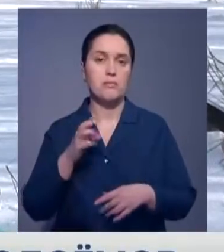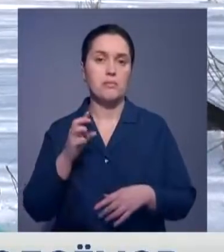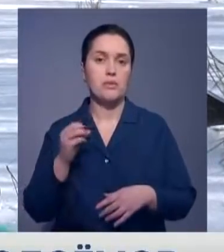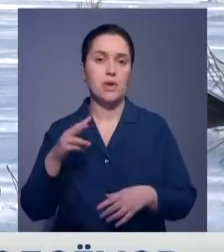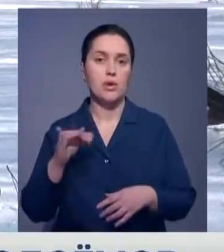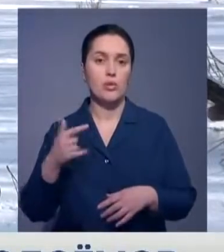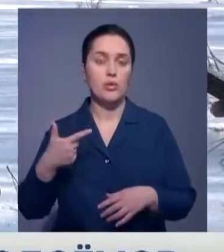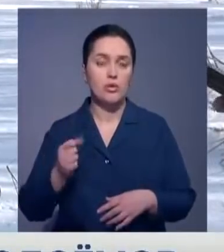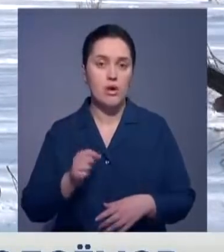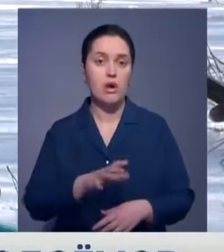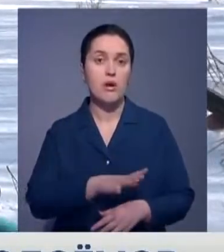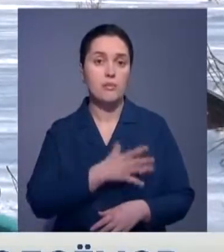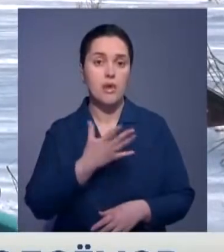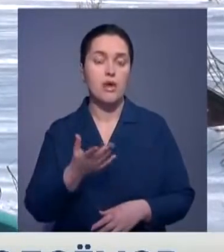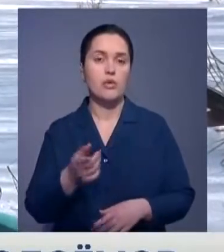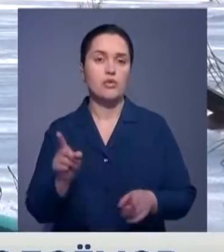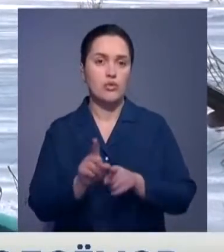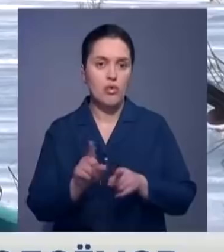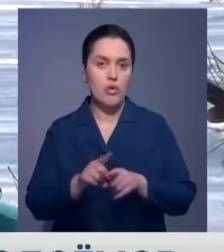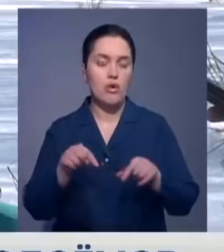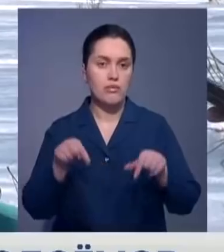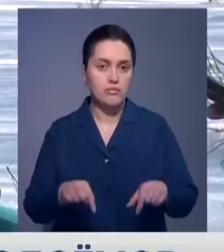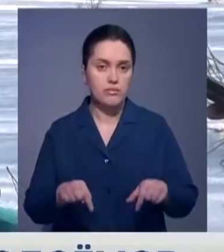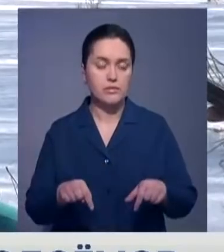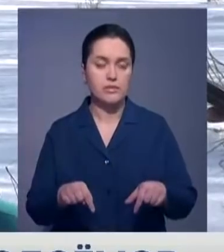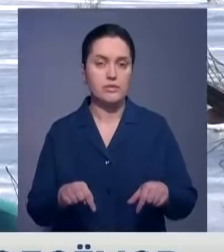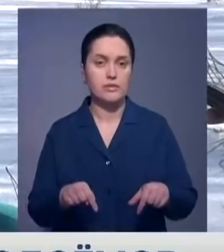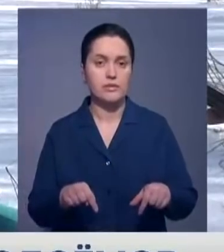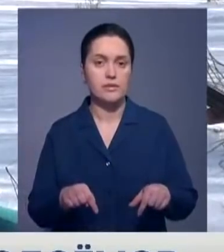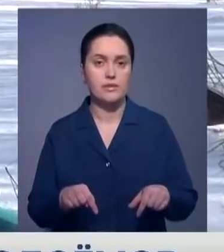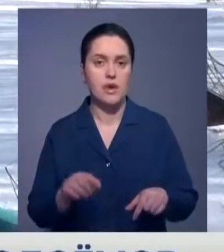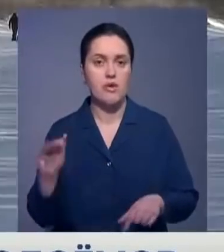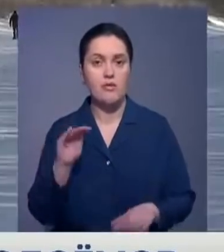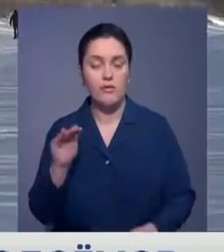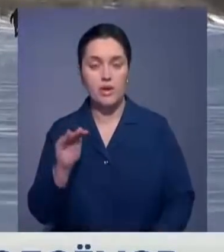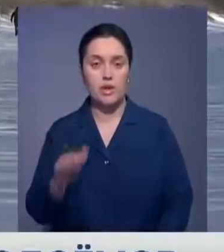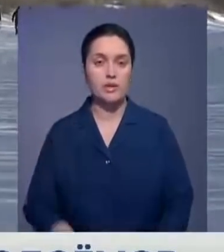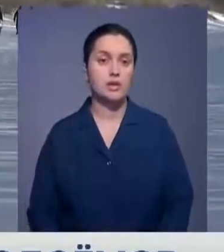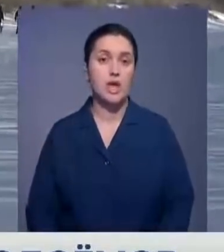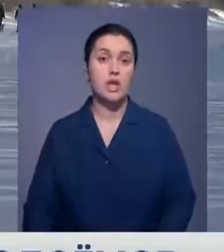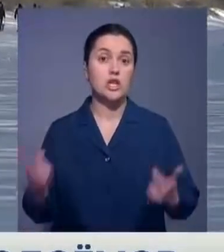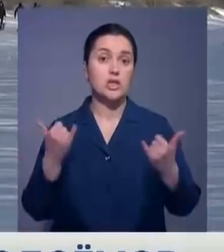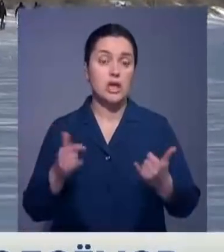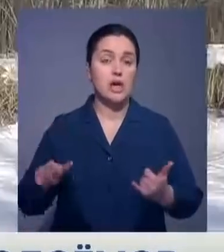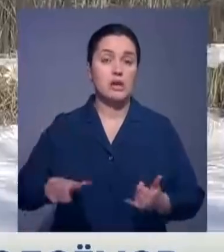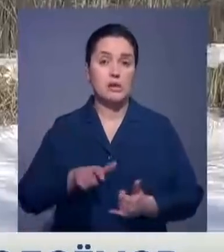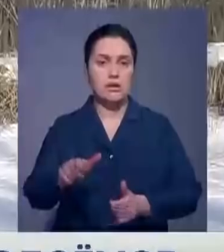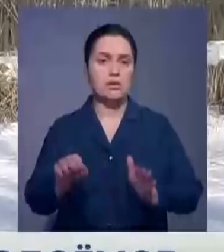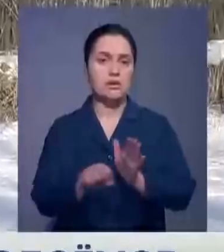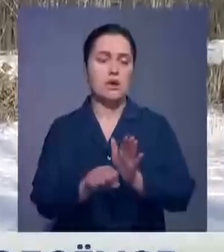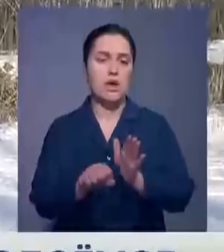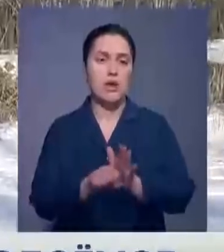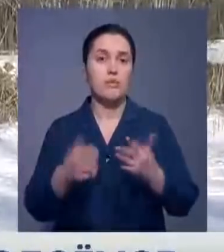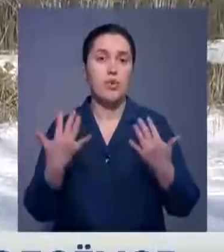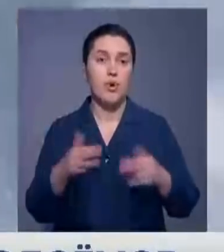Белуга, начинался у нее ход где-то в феврале. Сейчас все реки в зимнем режиме. По словам